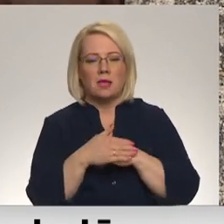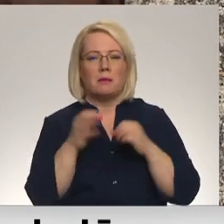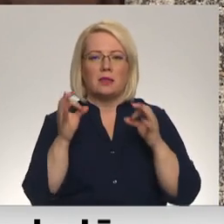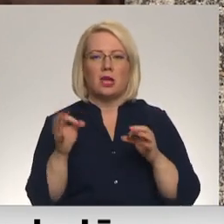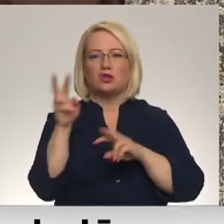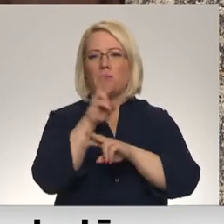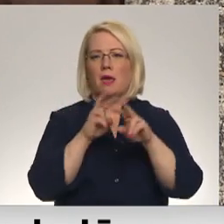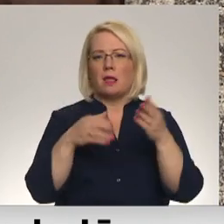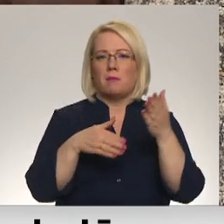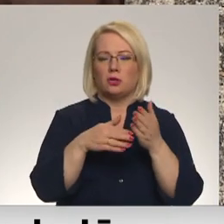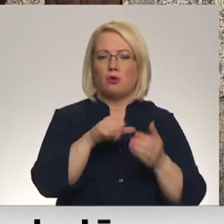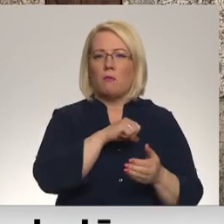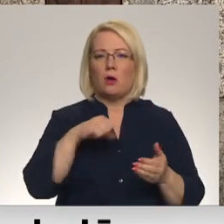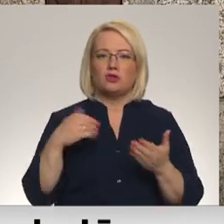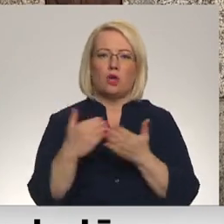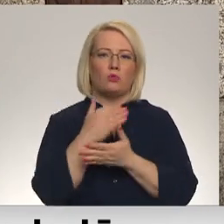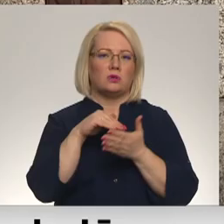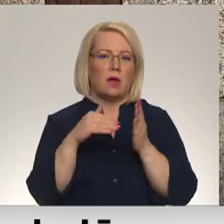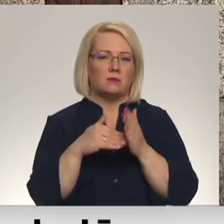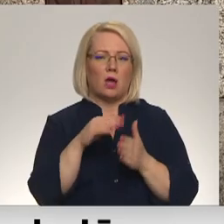pašas jaunajos apstākļos netiek galā.